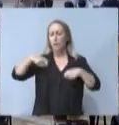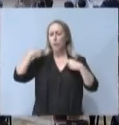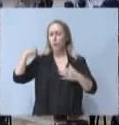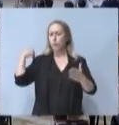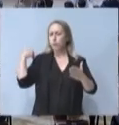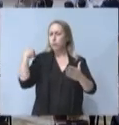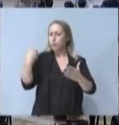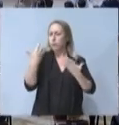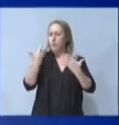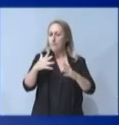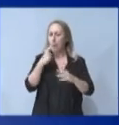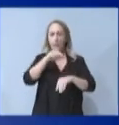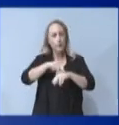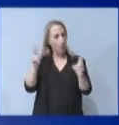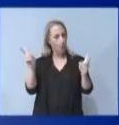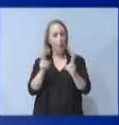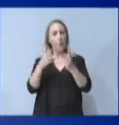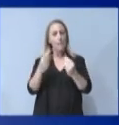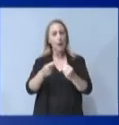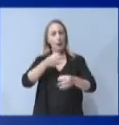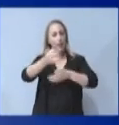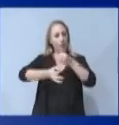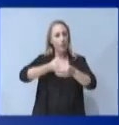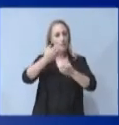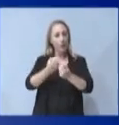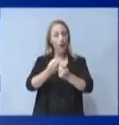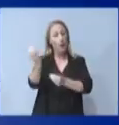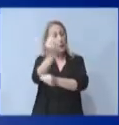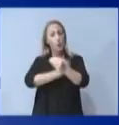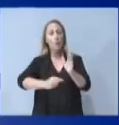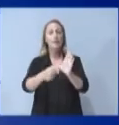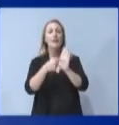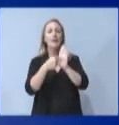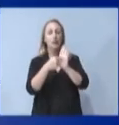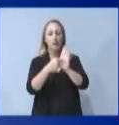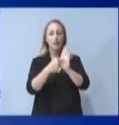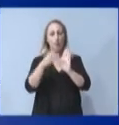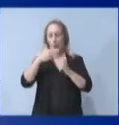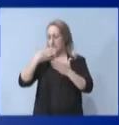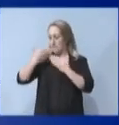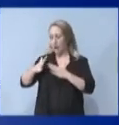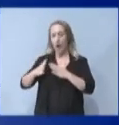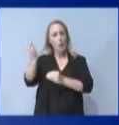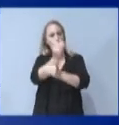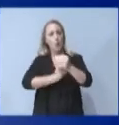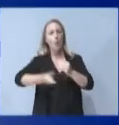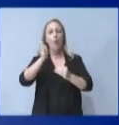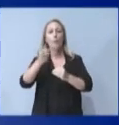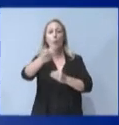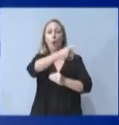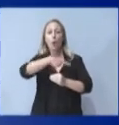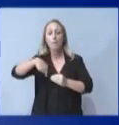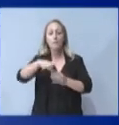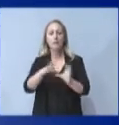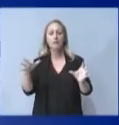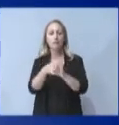μέσα σε λίγο χρόνο. Κυρίως, όμως, να παρουσιάσω τα κόμμα περισσότερα που μπορούμε να πετύχουμε μαζί μέσα